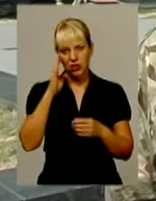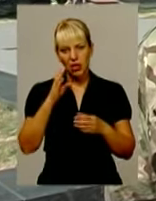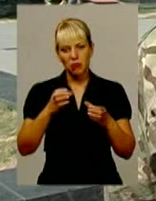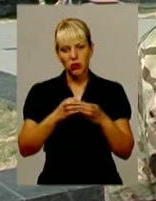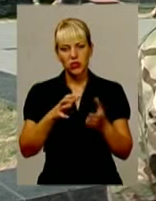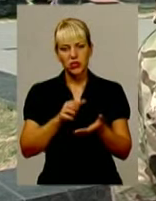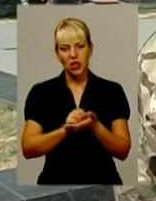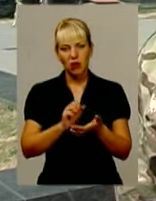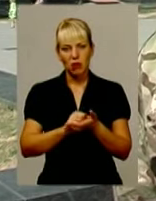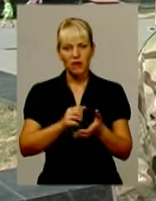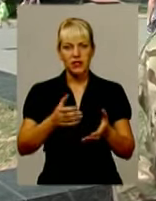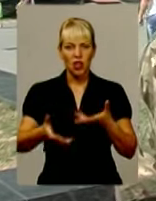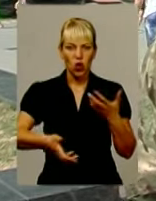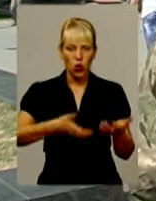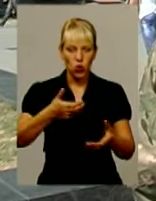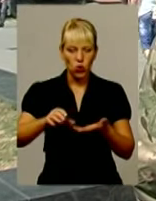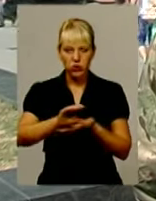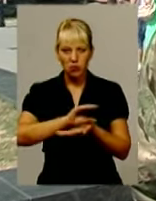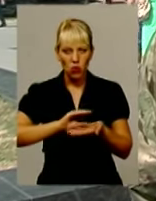замінуванням, розмінуванням.